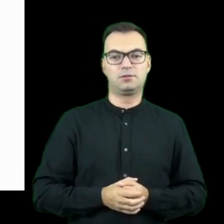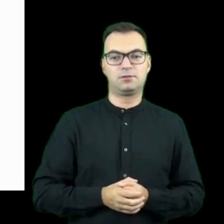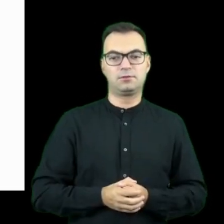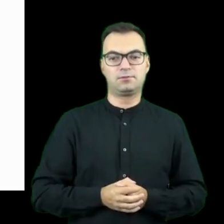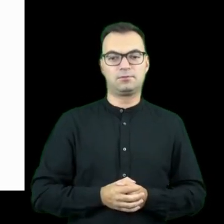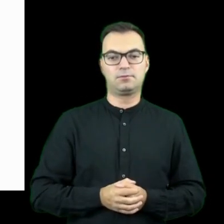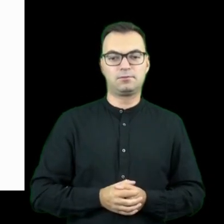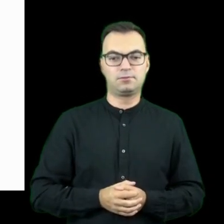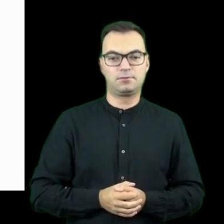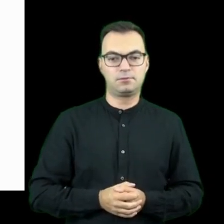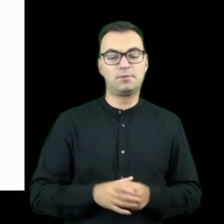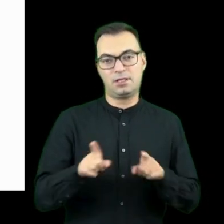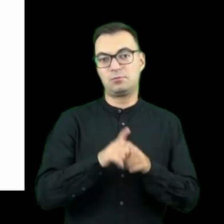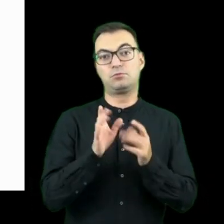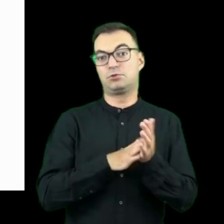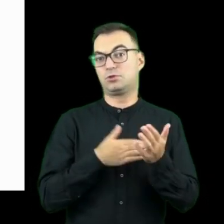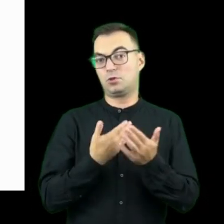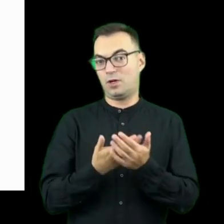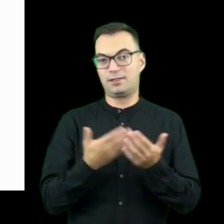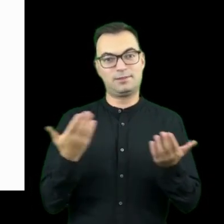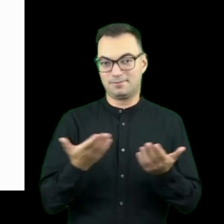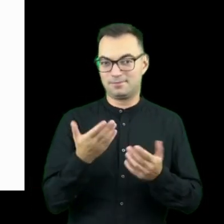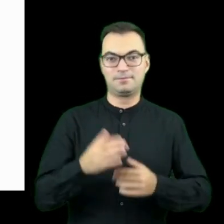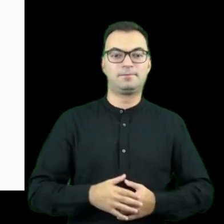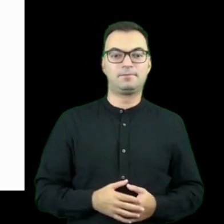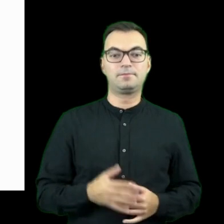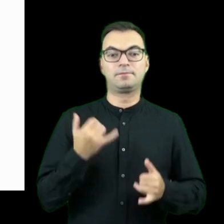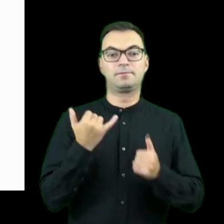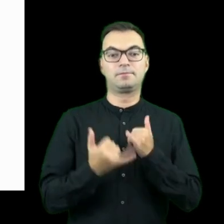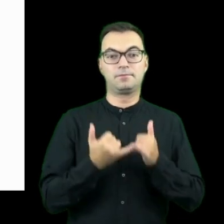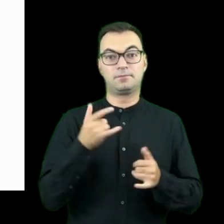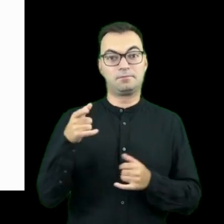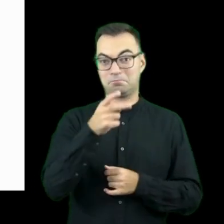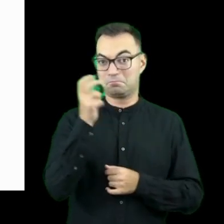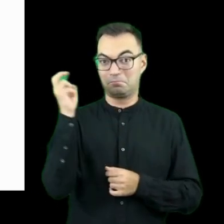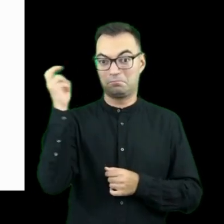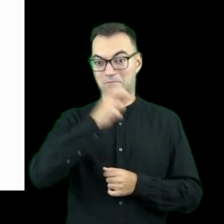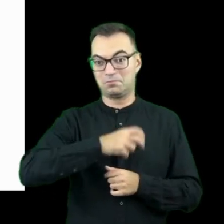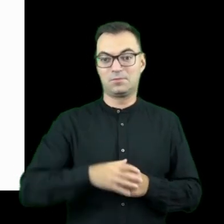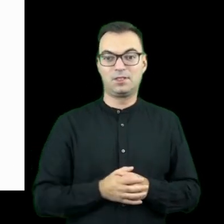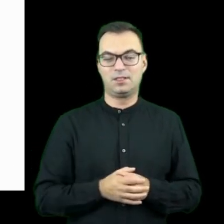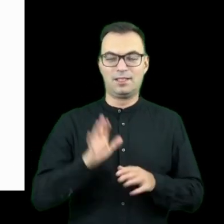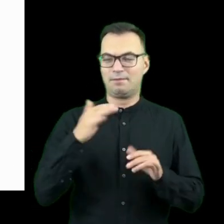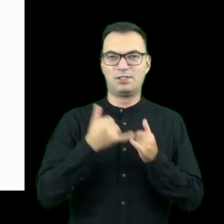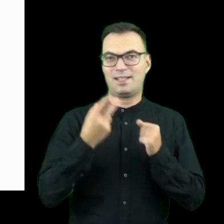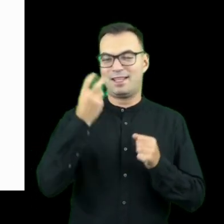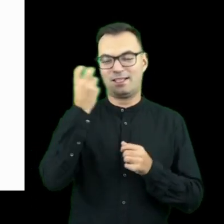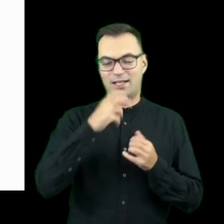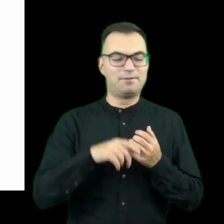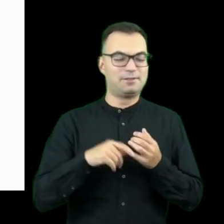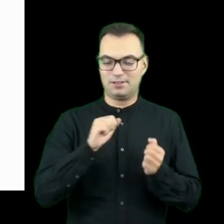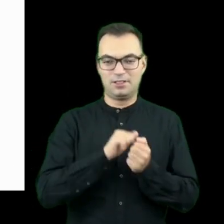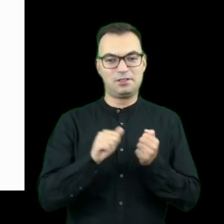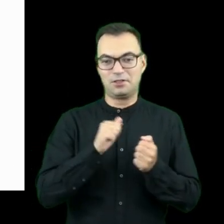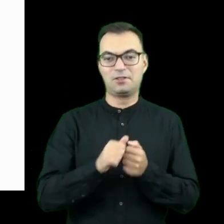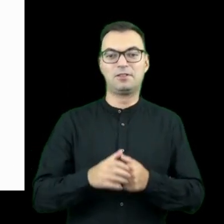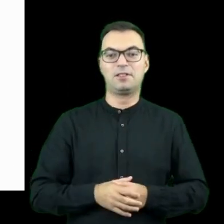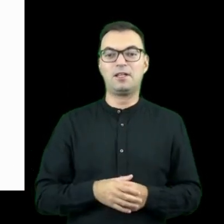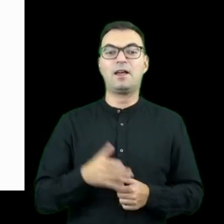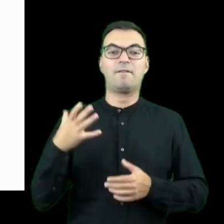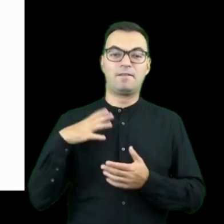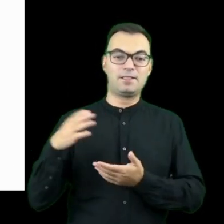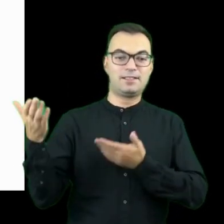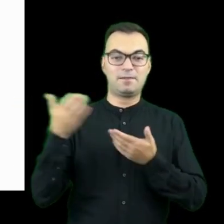jak case'y budowy się przydały. Jeżeli to Was zainteresuje, albo nawet jeżeli Was to nie zainteresuje, to bardzo Was zapraszam na